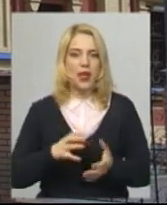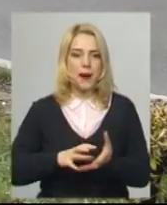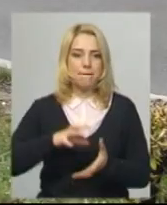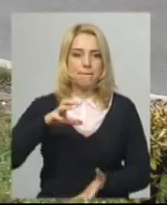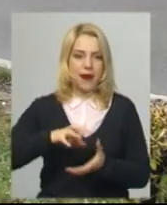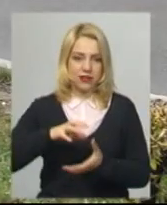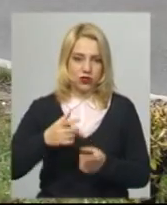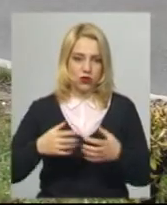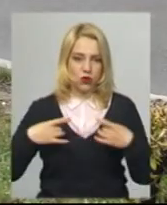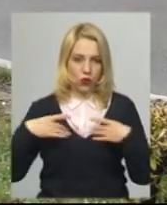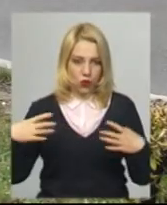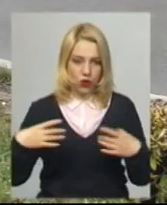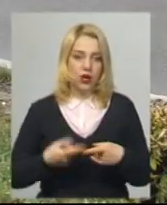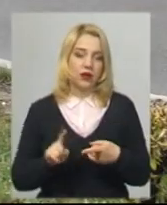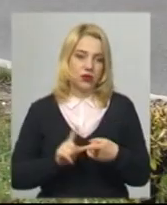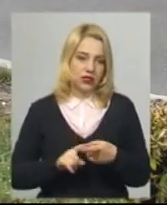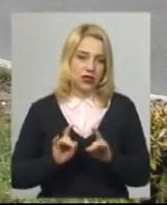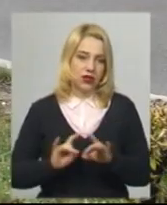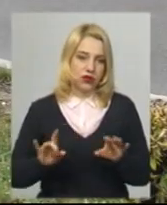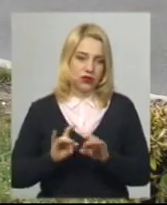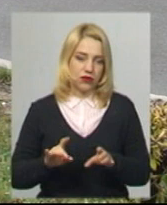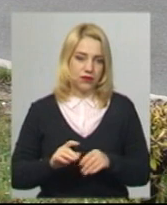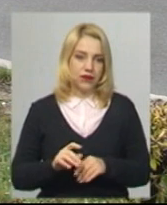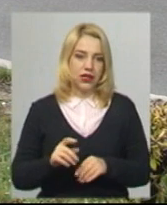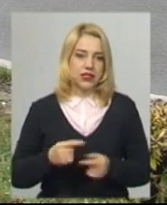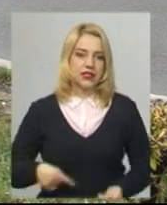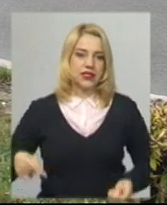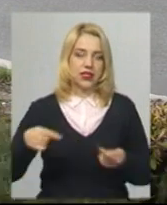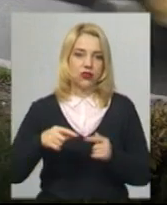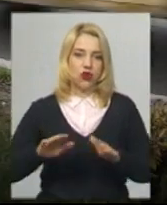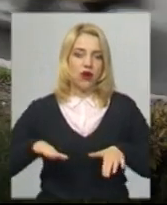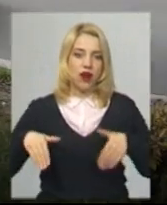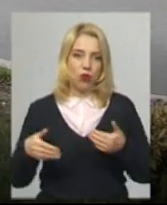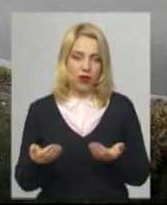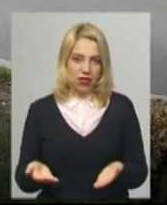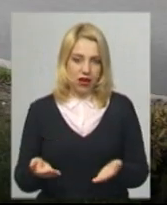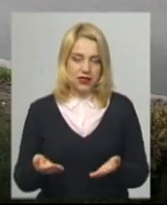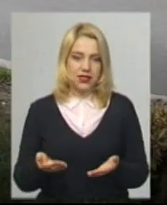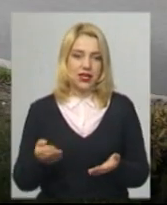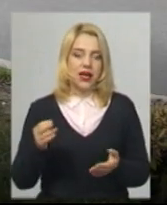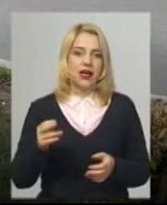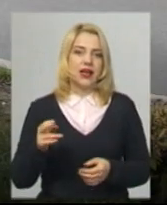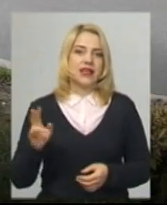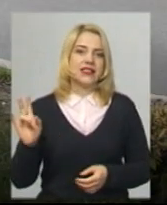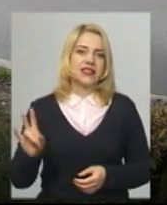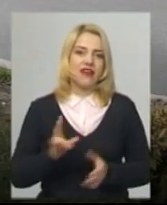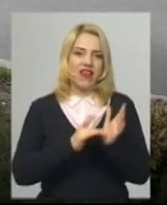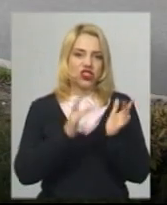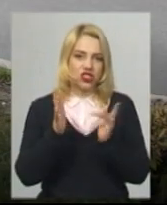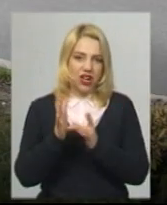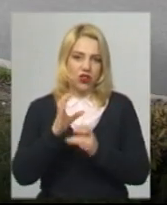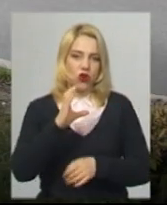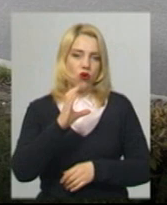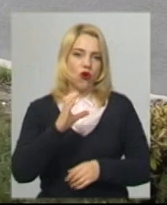Бериса і Гліба при ГУНП у Хмельницькій області Павло Бих. Згідно рекомендацій Священного синоду Православної церкви